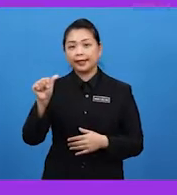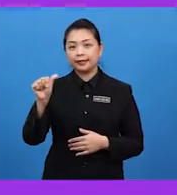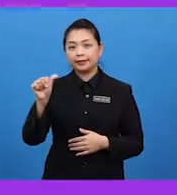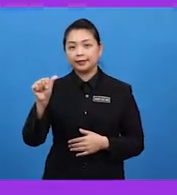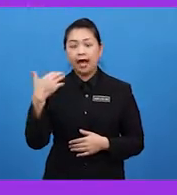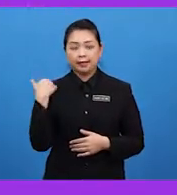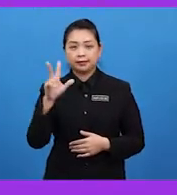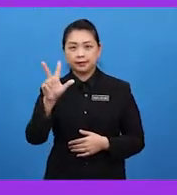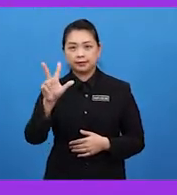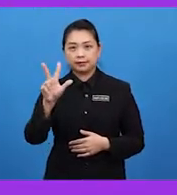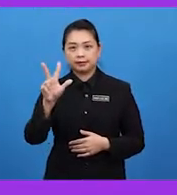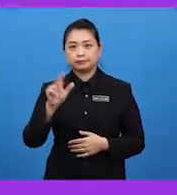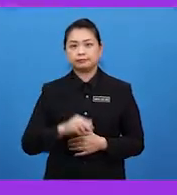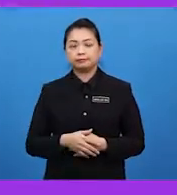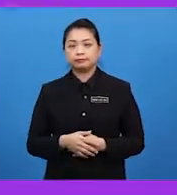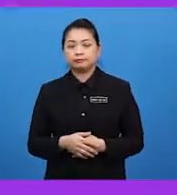jawapannya. 3